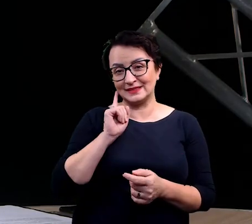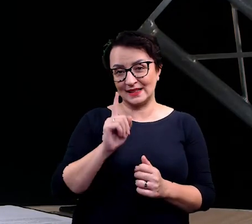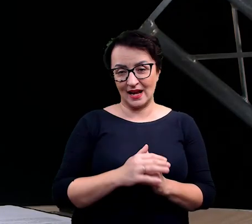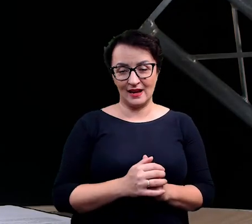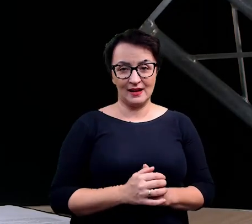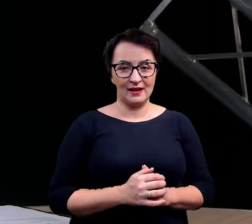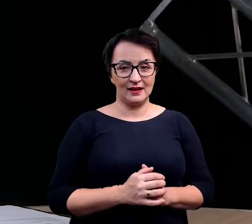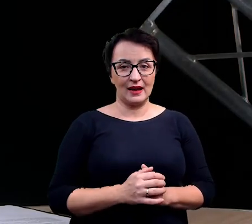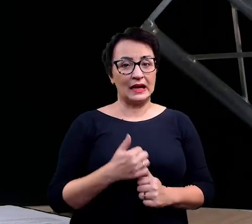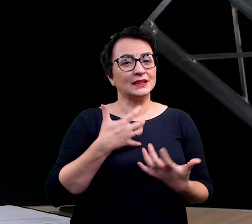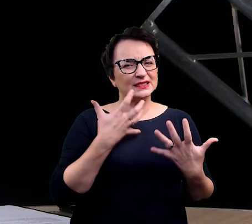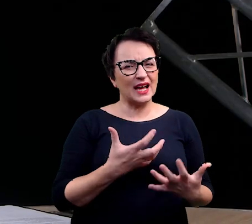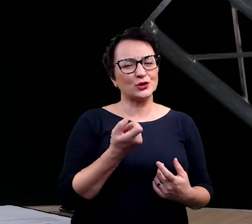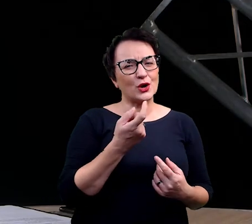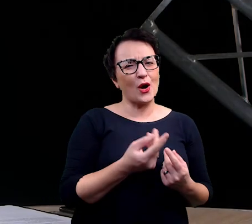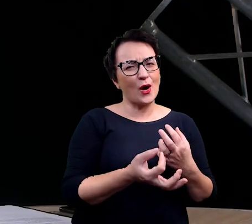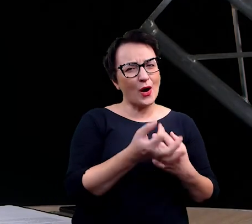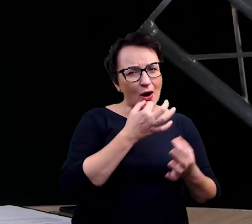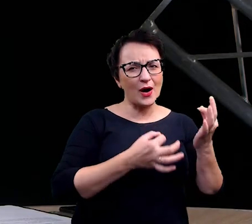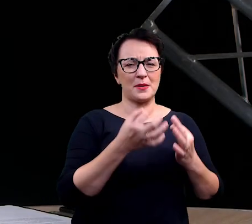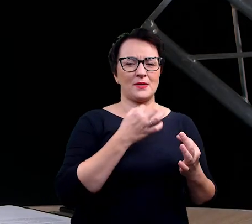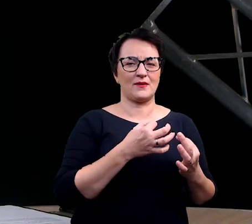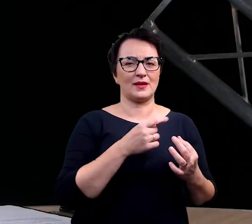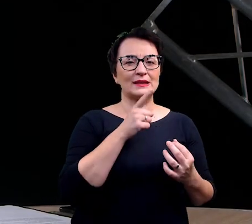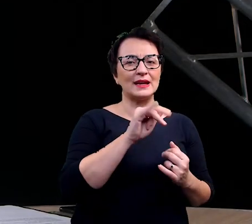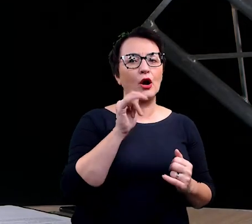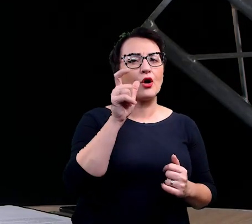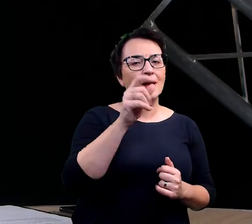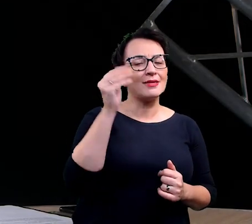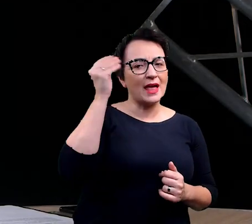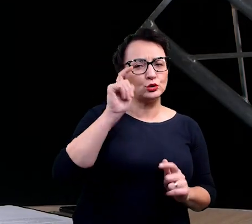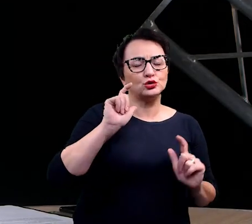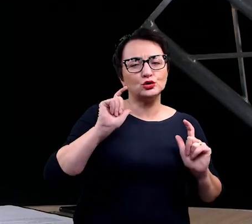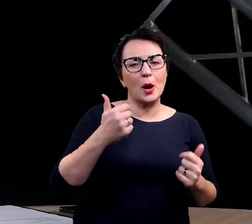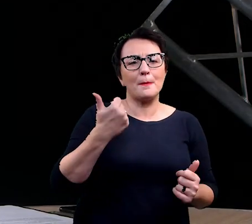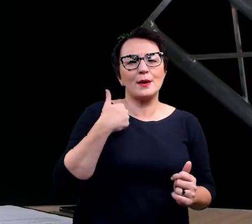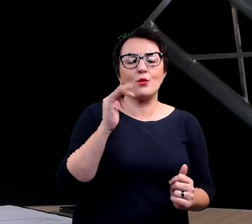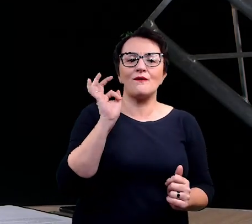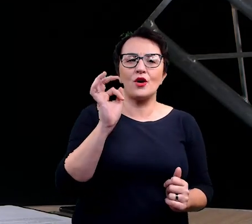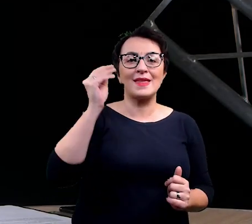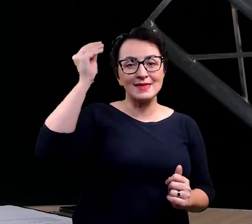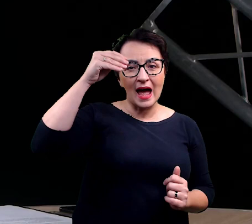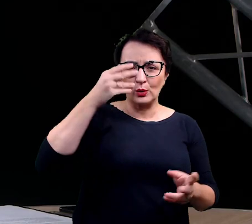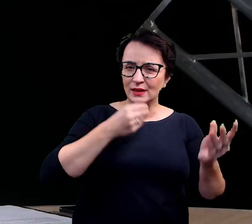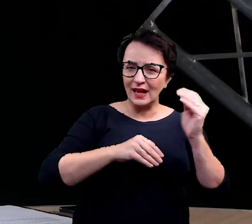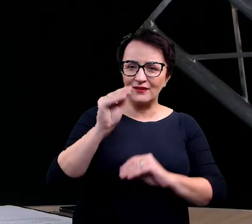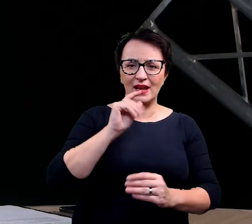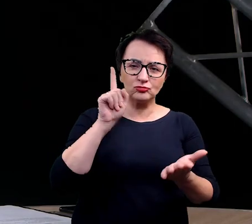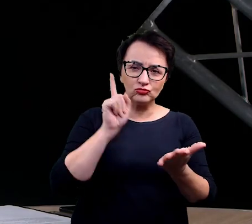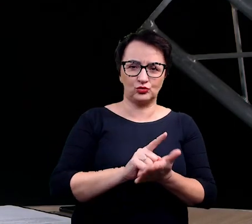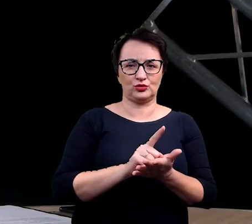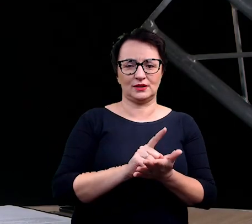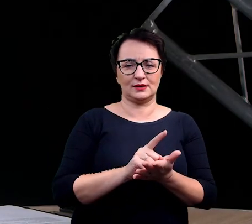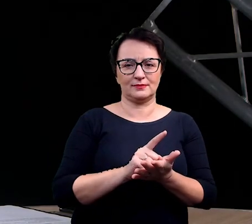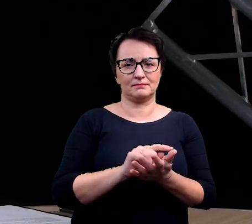jednak przybliżał nam jako naukowiec, co było tym twoim takim naukowym największym osiągnięciem.